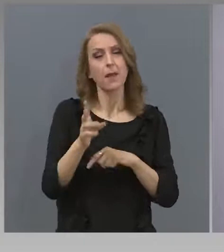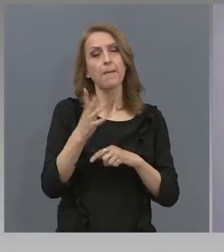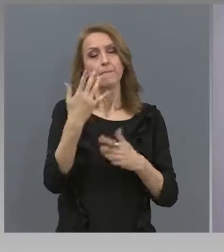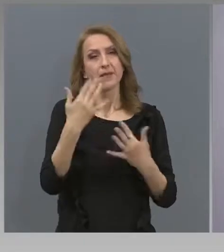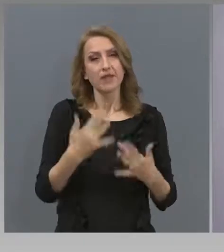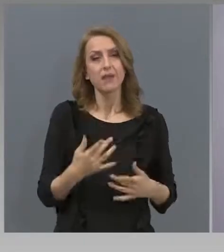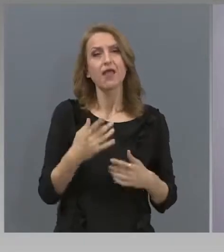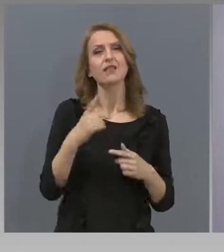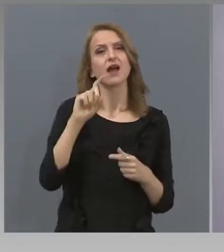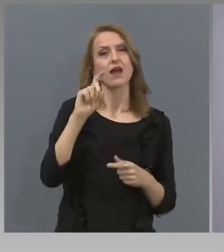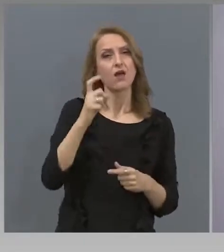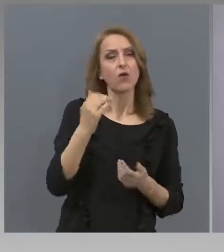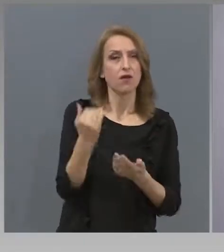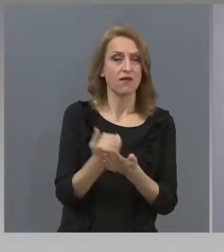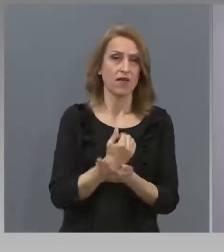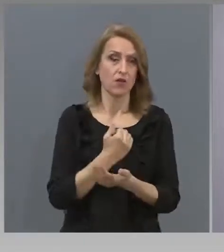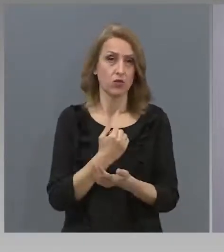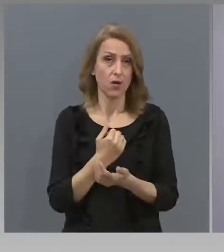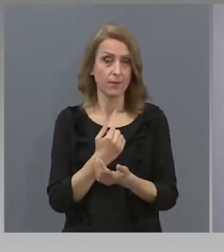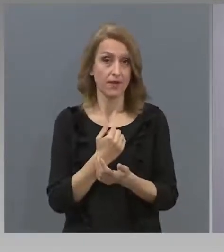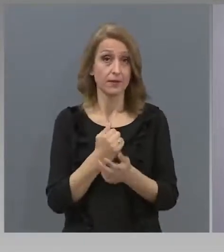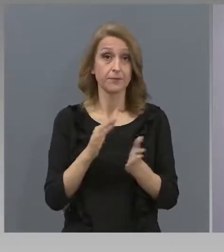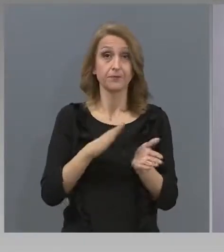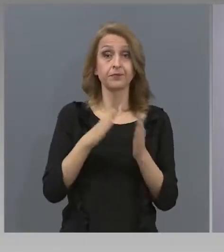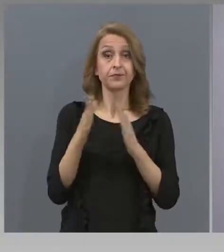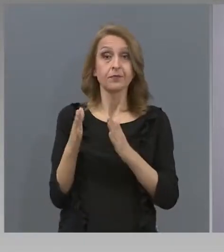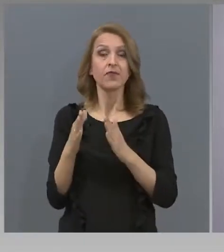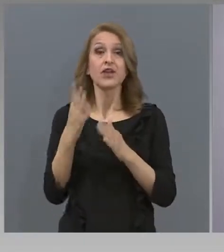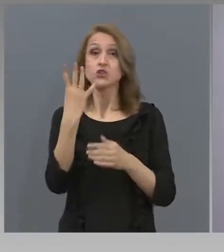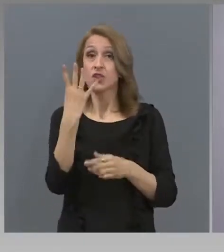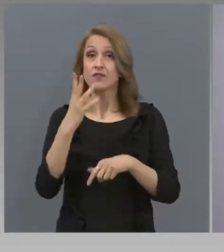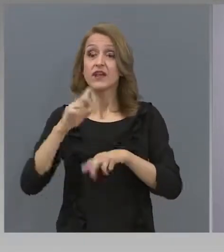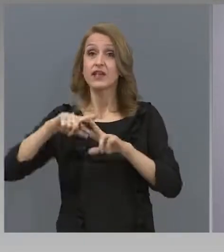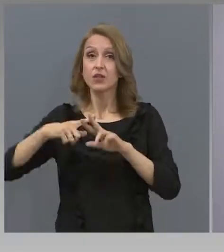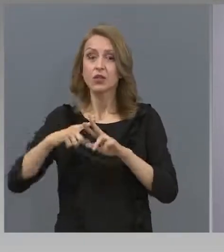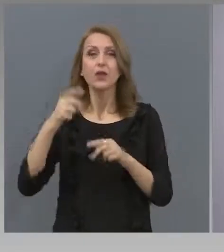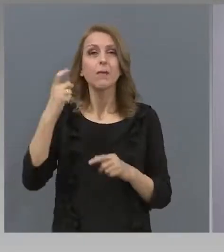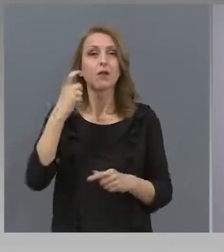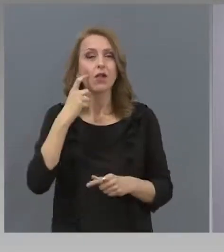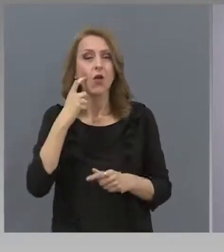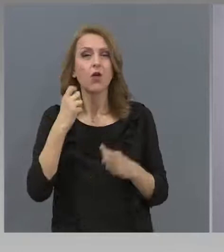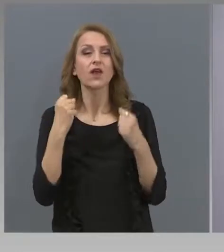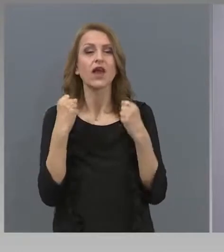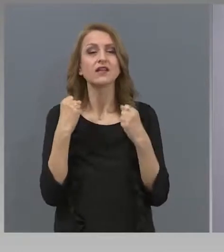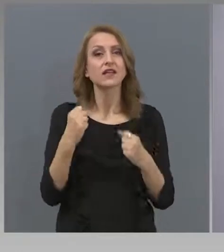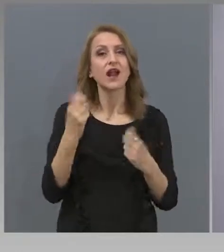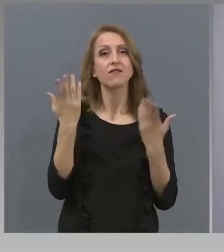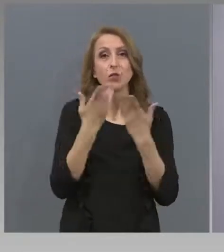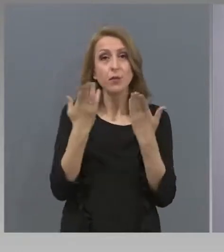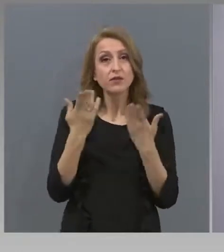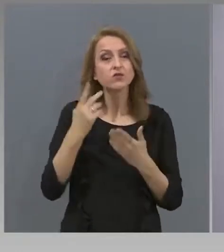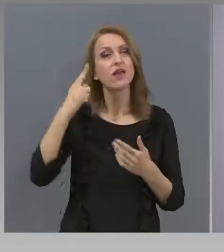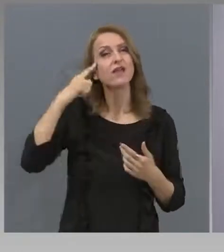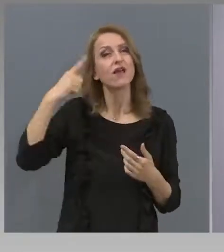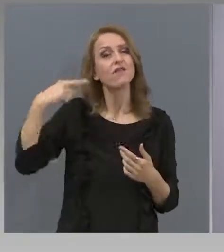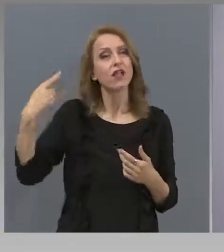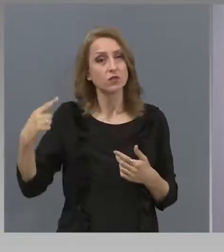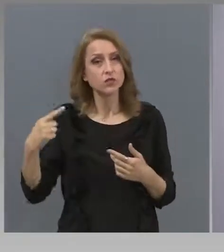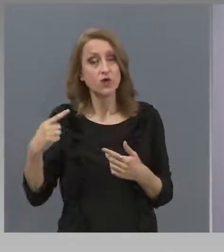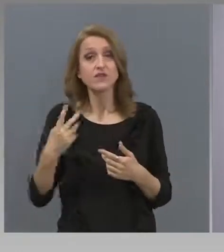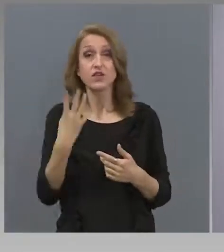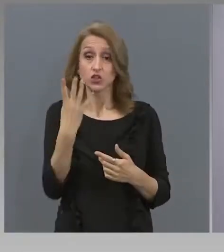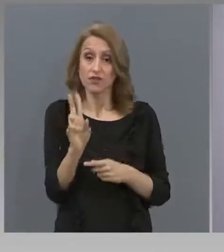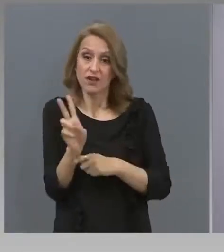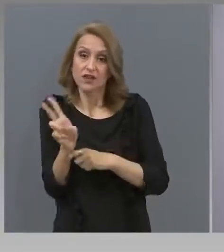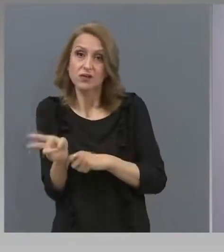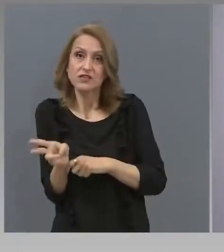география и економика. На 4 июня сутринта биология, здраво на образование и философски цикъл. 4 июня след